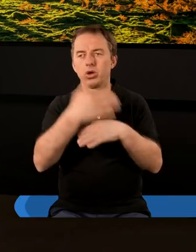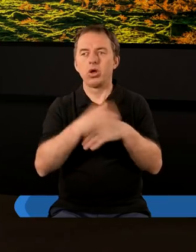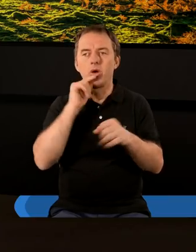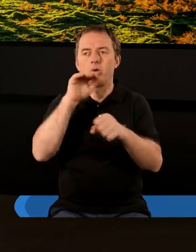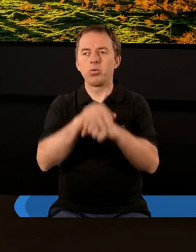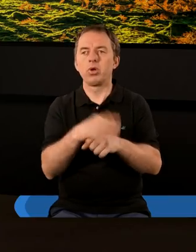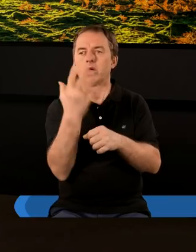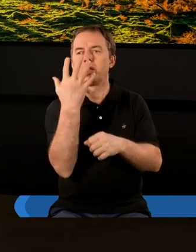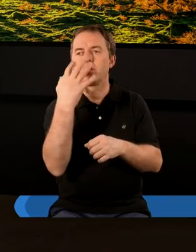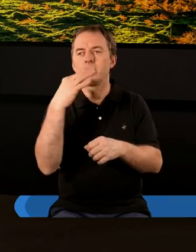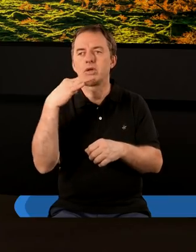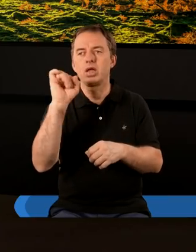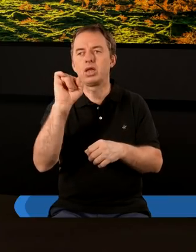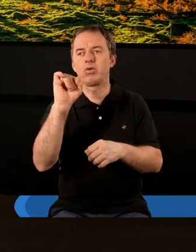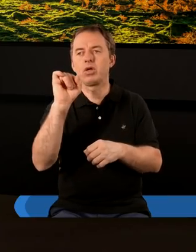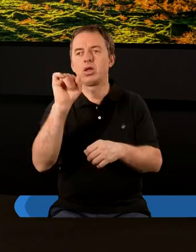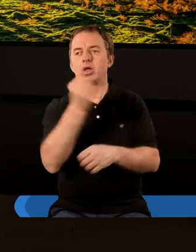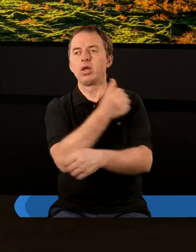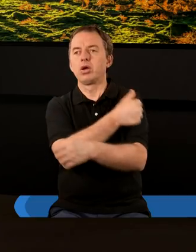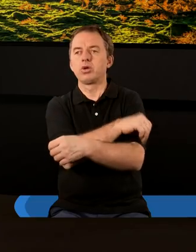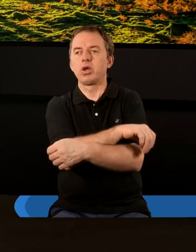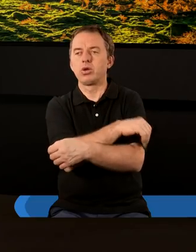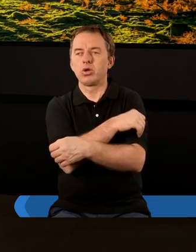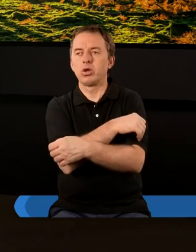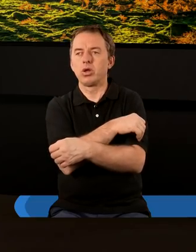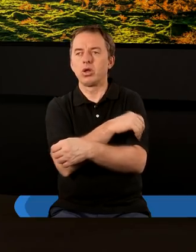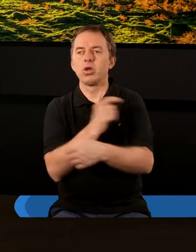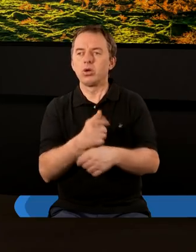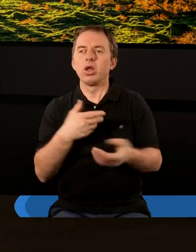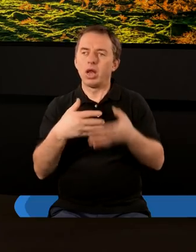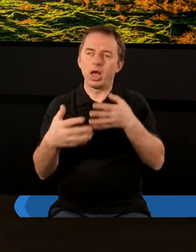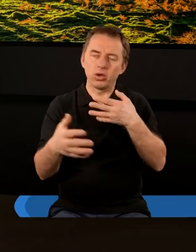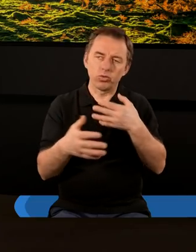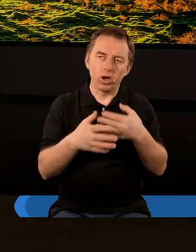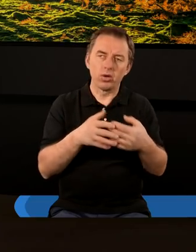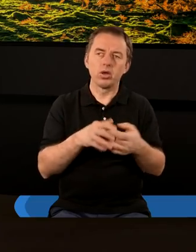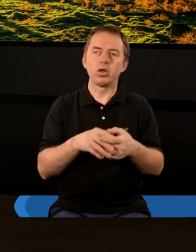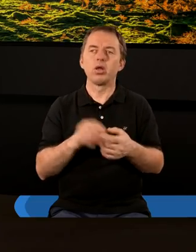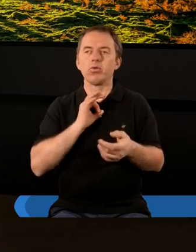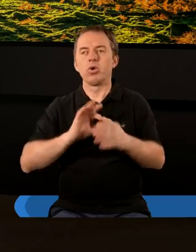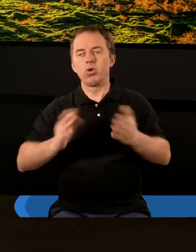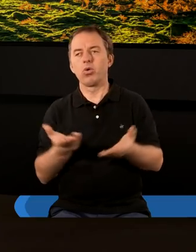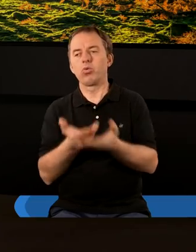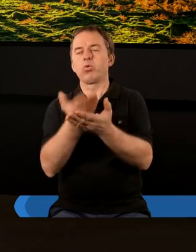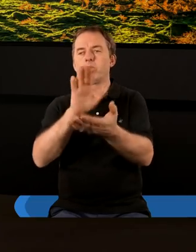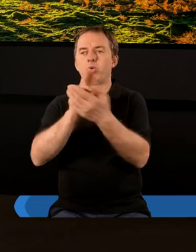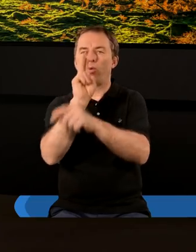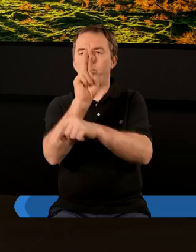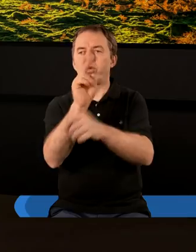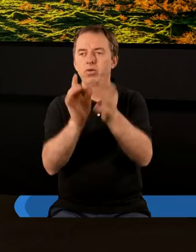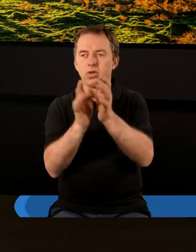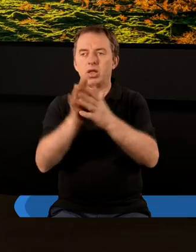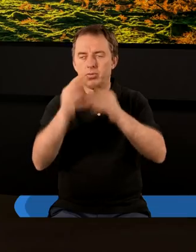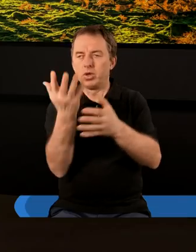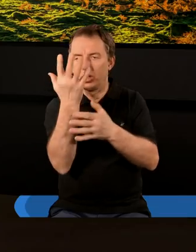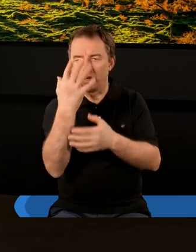kończy się obietnicą zwycięstwa. Chrześcijanin, choćby czuł się jak najsłabszy, gdy złoży swoją ufność w Panu Jezusie